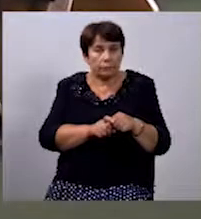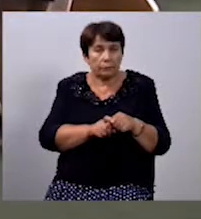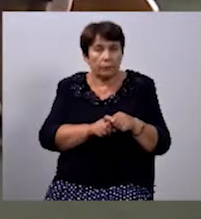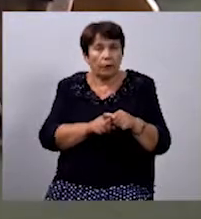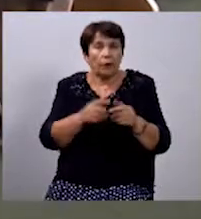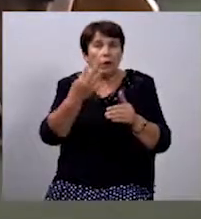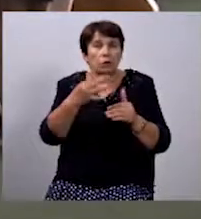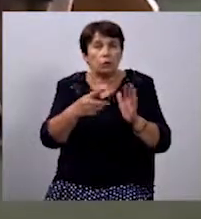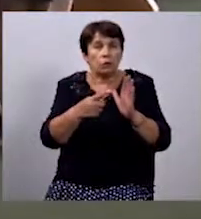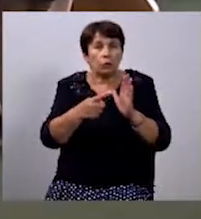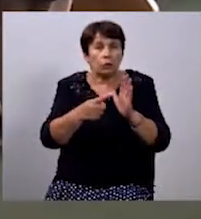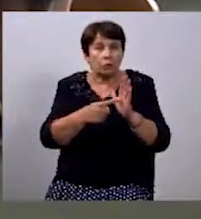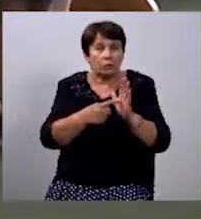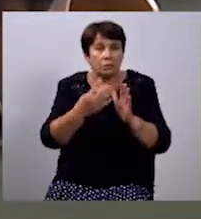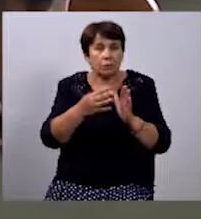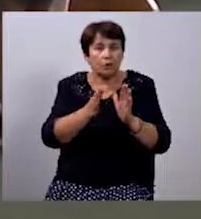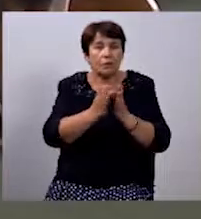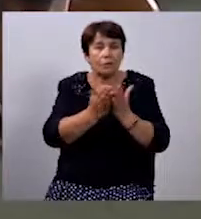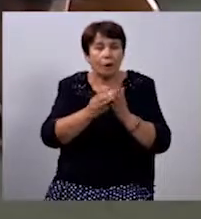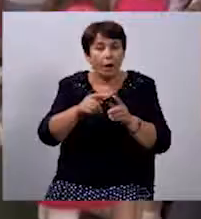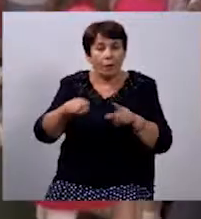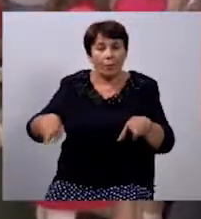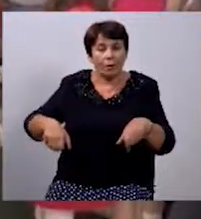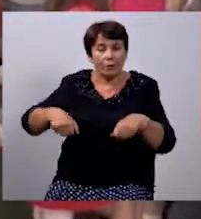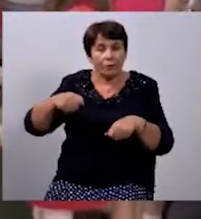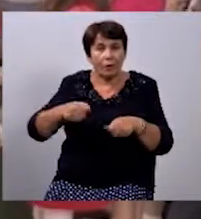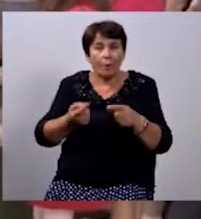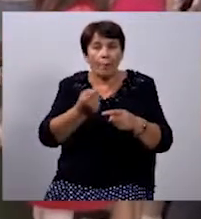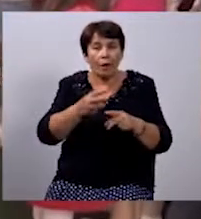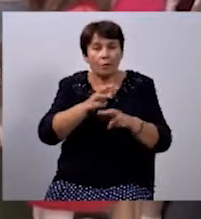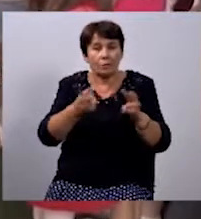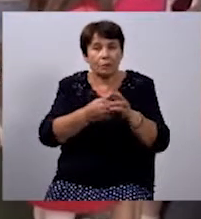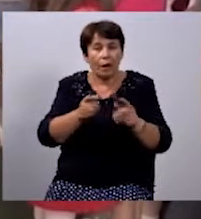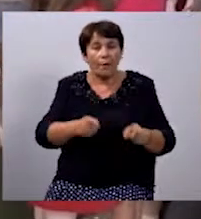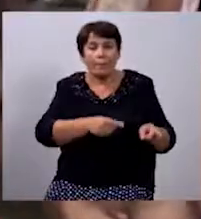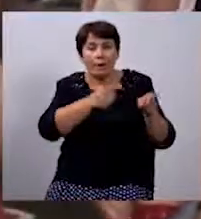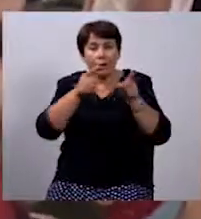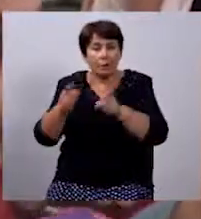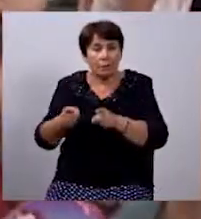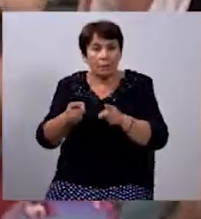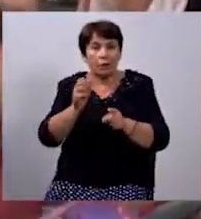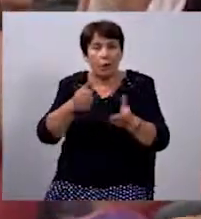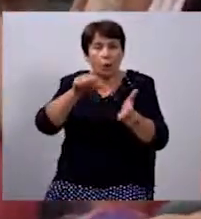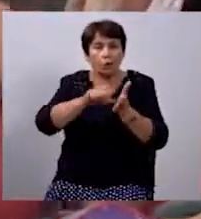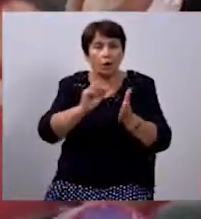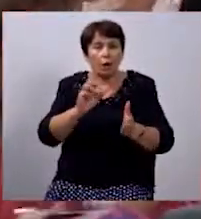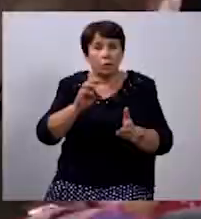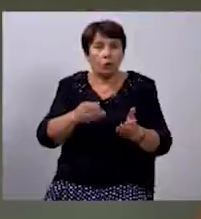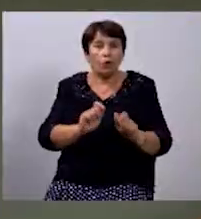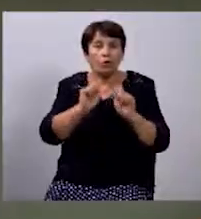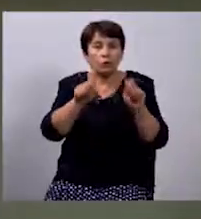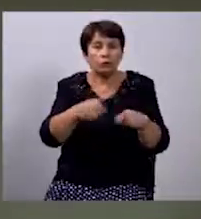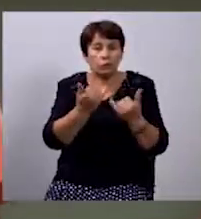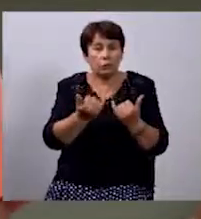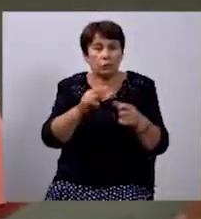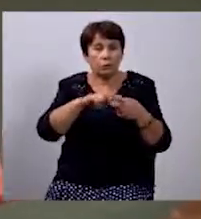46 портфеликів для першокласників з багатодітних, малозабезпечених та сімей переселенців дітей-учасників АТО вручили сьогодні в Івано-Франківську.